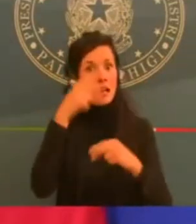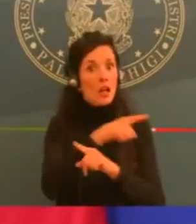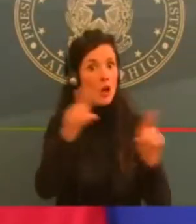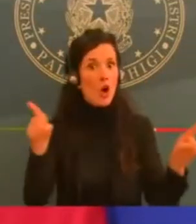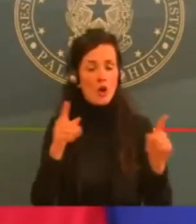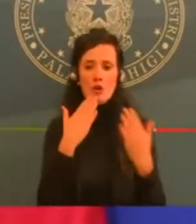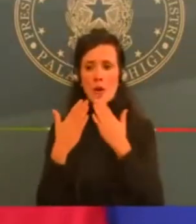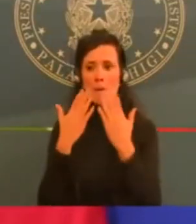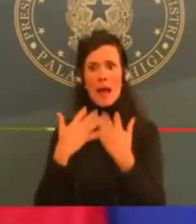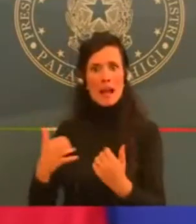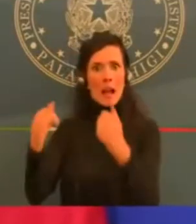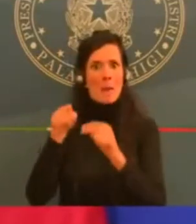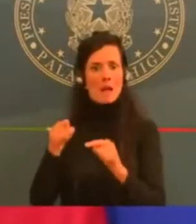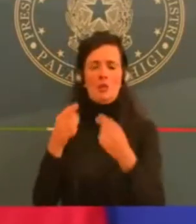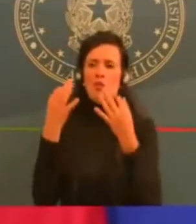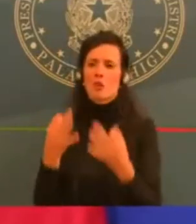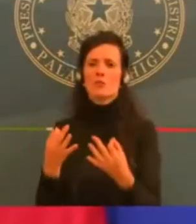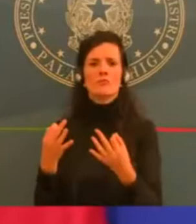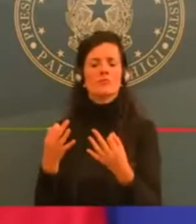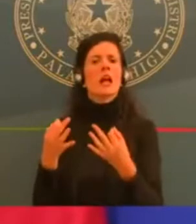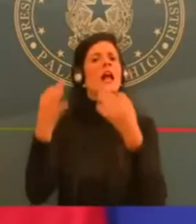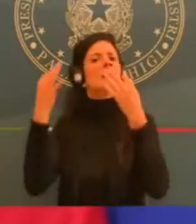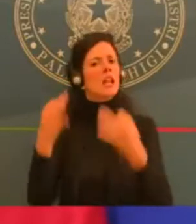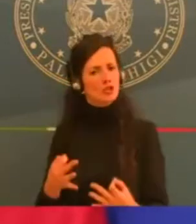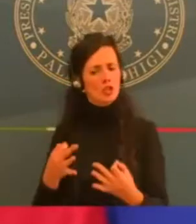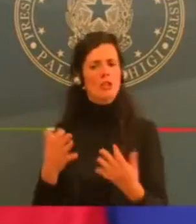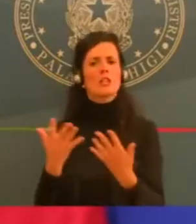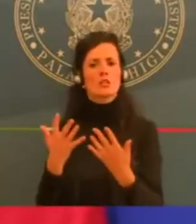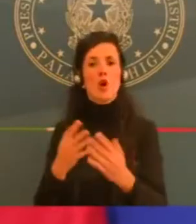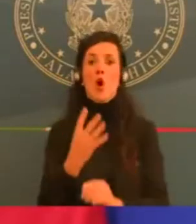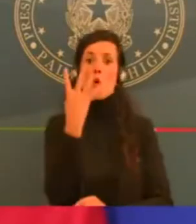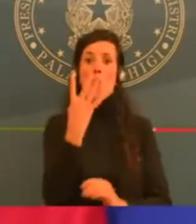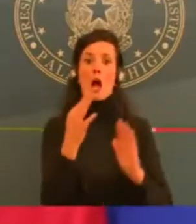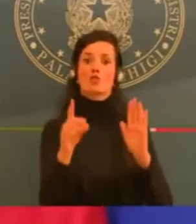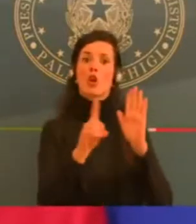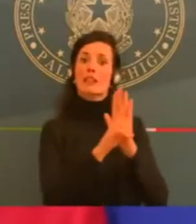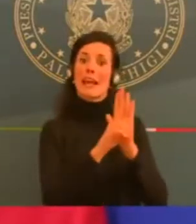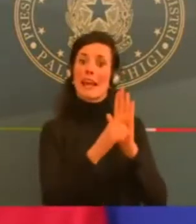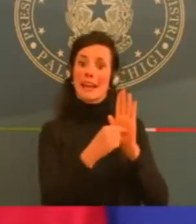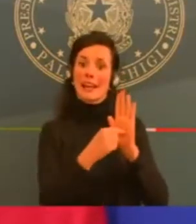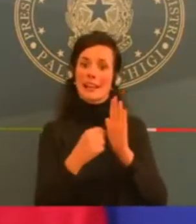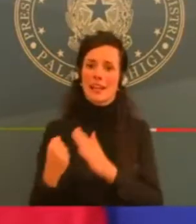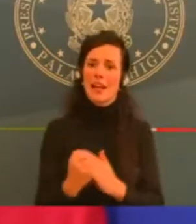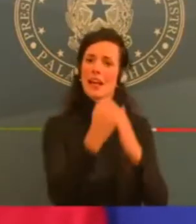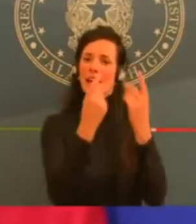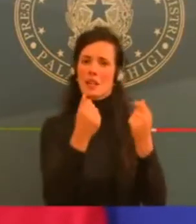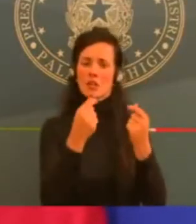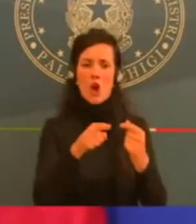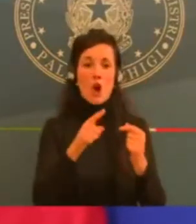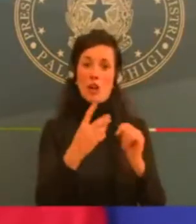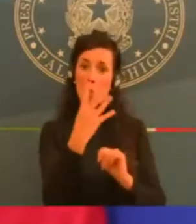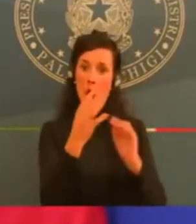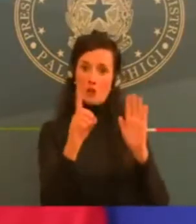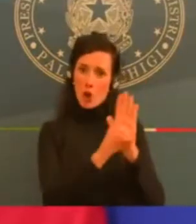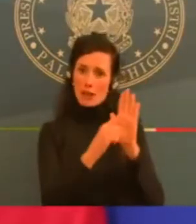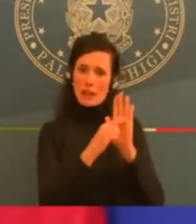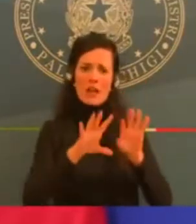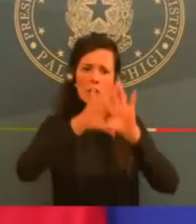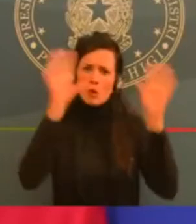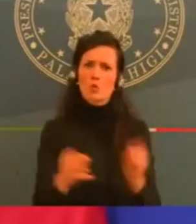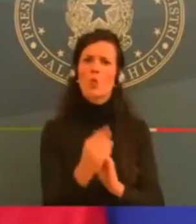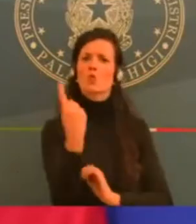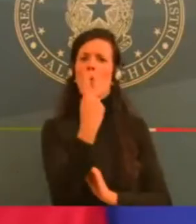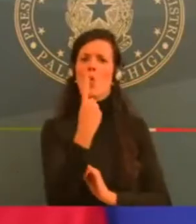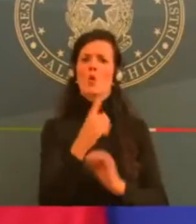decreto e vi ricordo che in sede i parlamentari hanno fatto un grandissimo lavoro e sono riusciti anche a